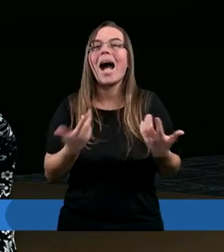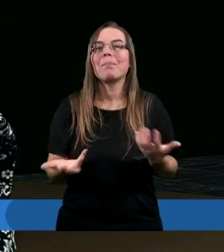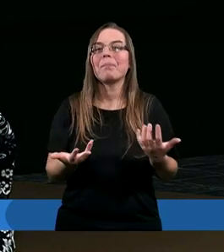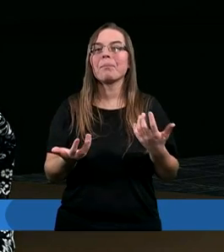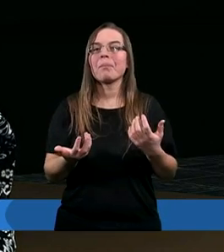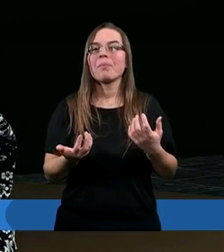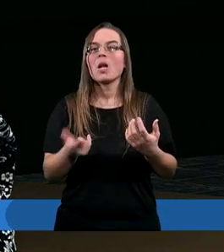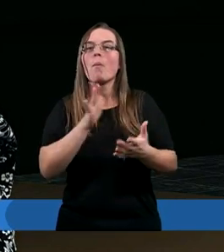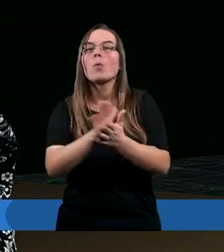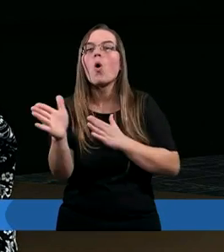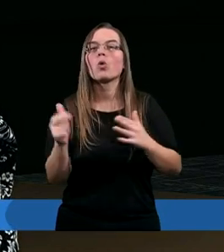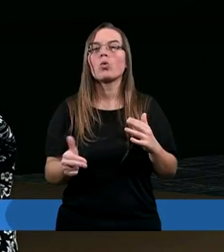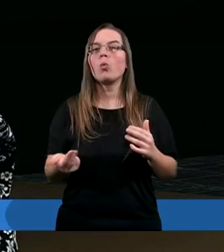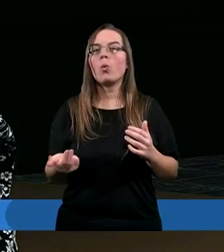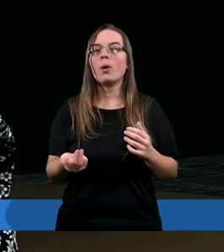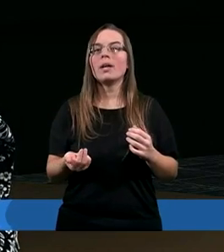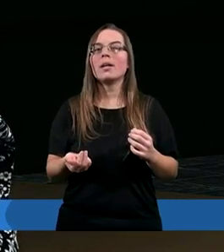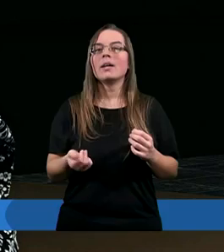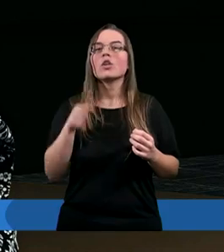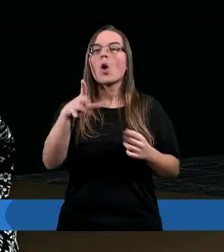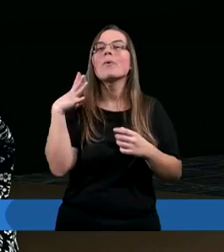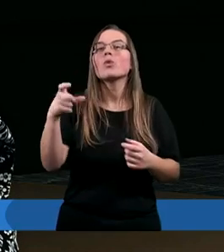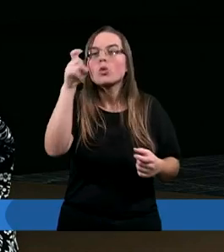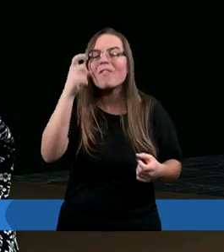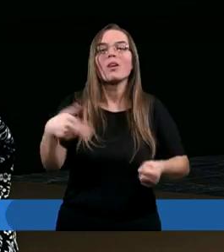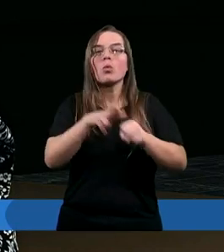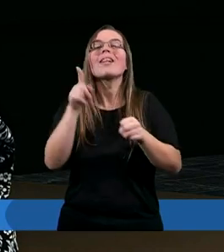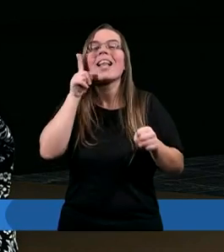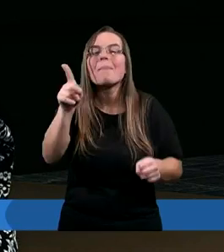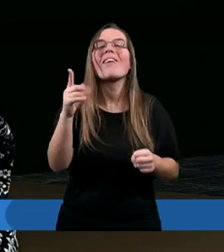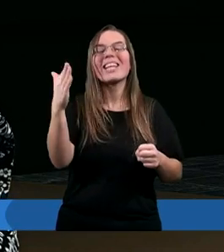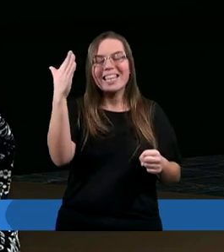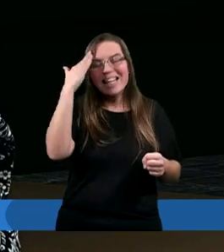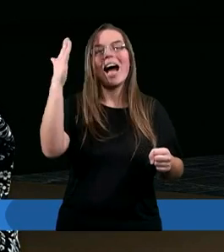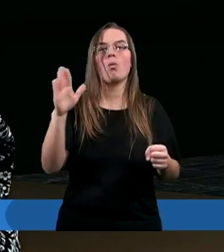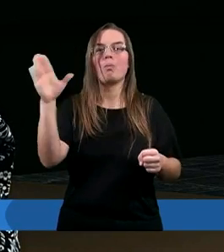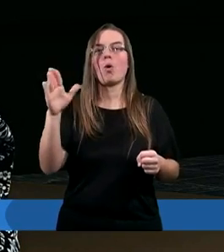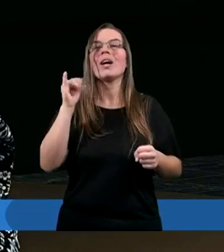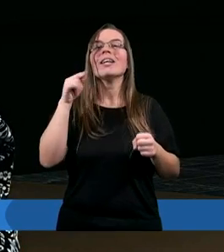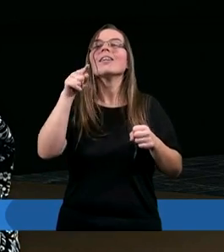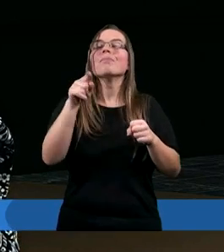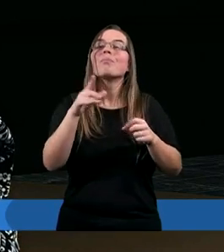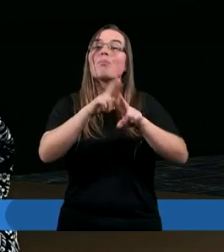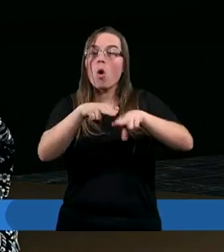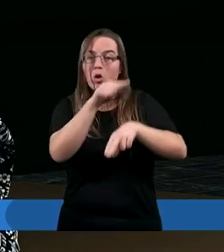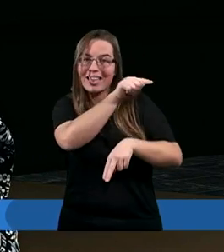Ja po prostu... To był człowiek, który naprawdę znał Boga, tak? Tamci pozostali, oni też byli ludźmi